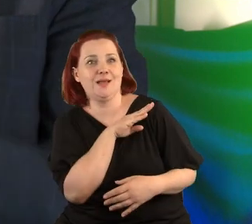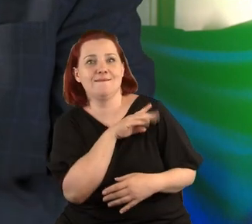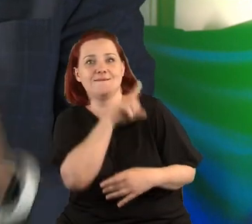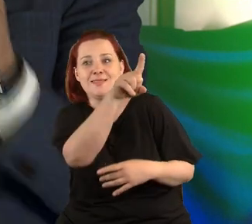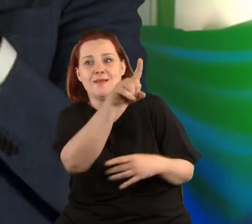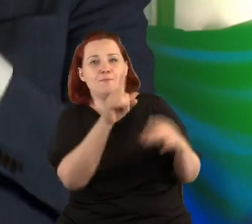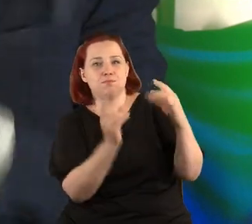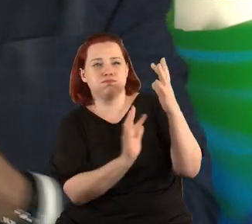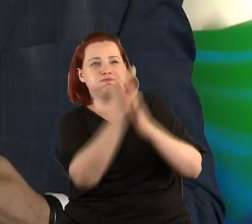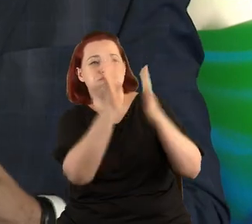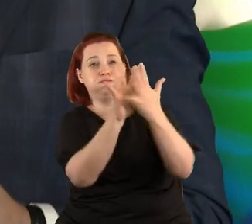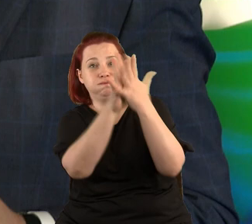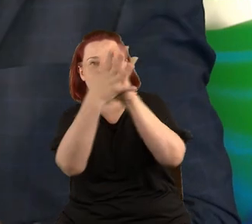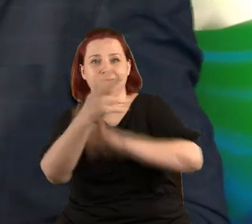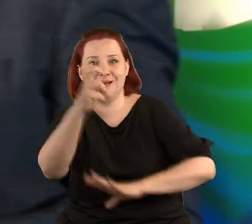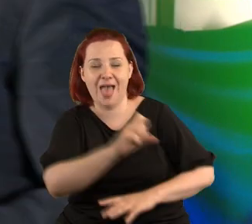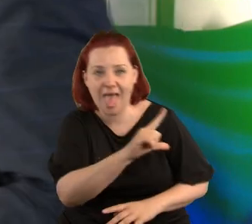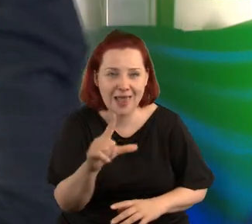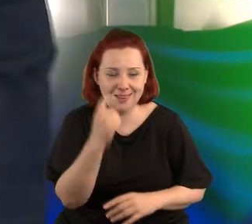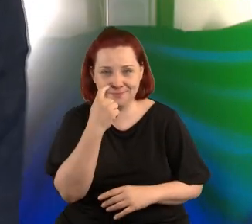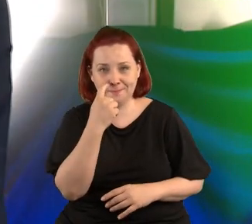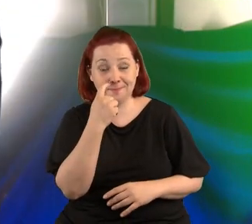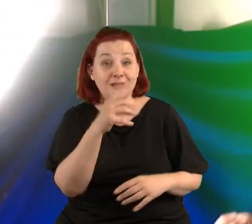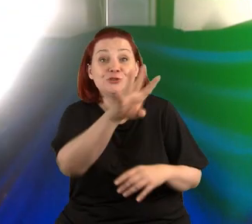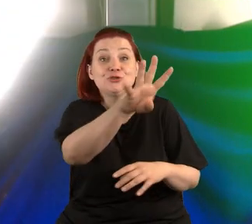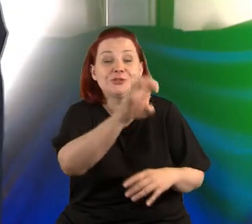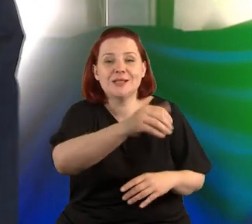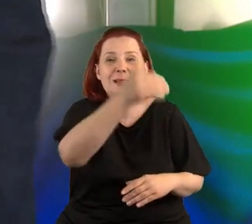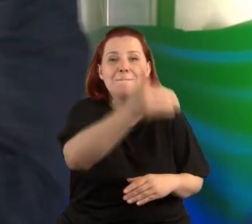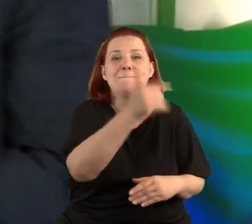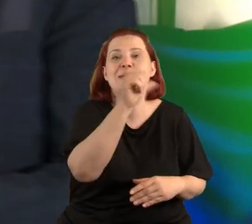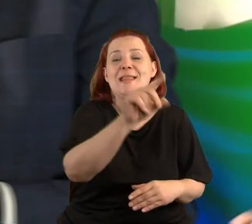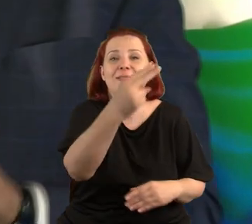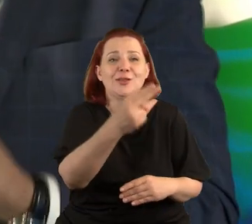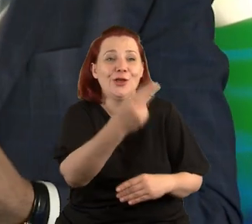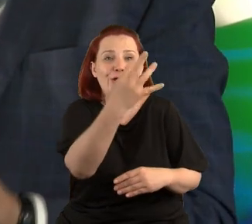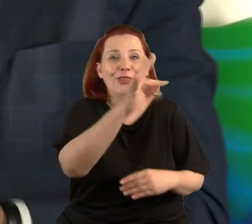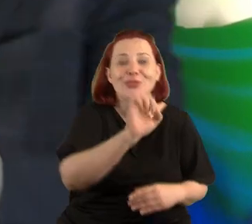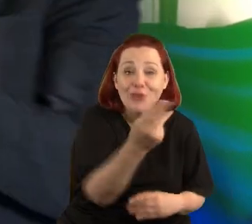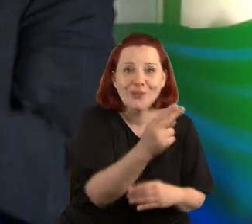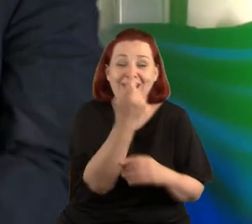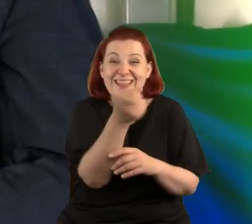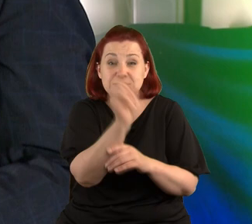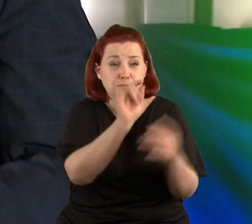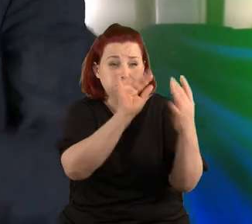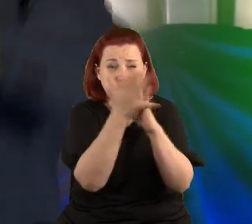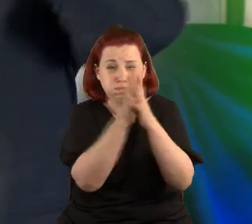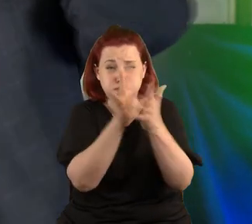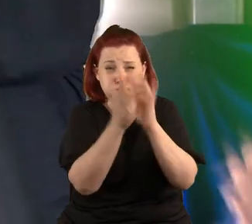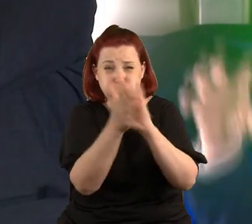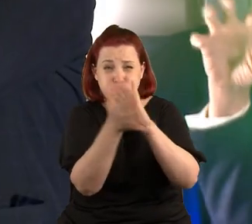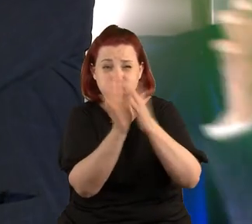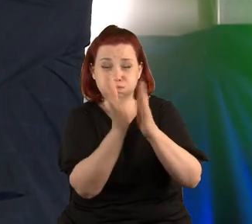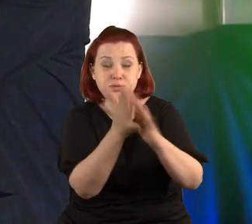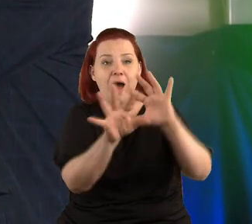przekształca się w hel. 400 milionów ton helu na sekundę jest przepotrważane. A te